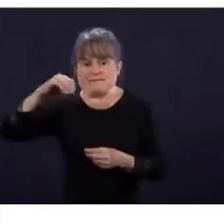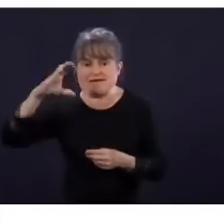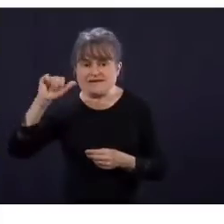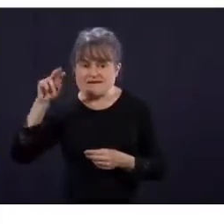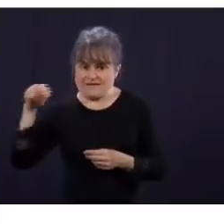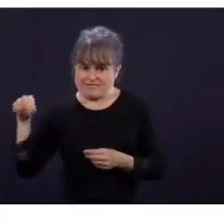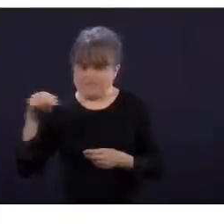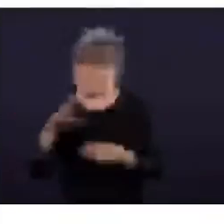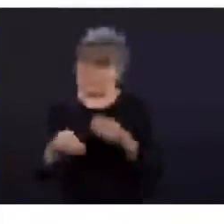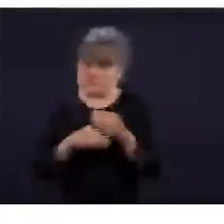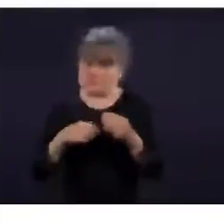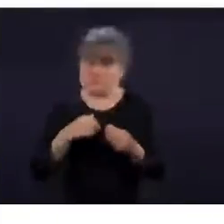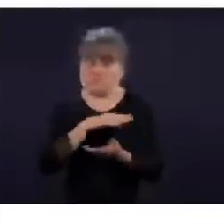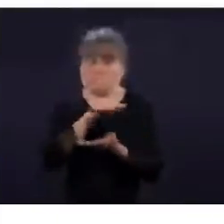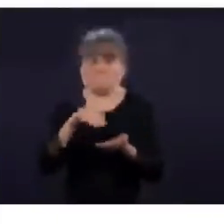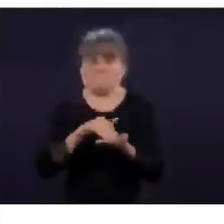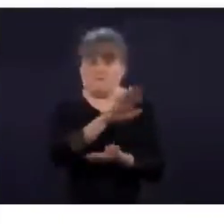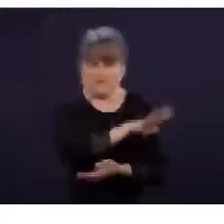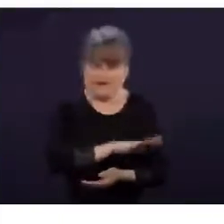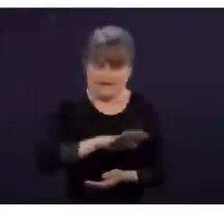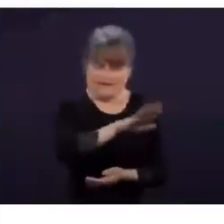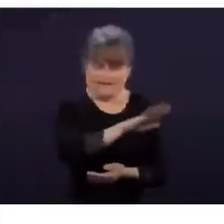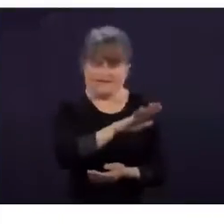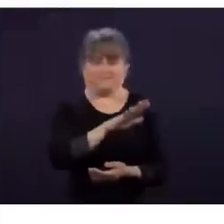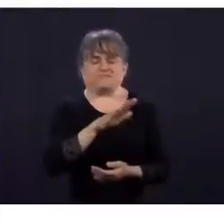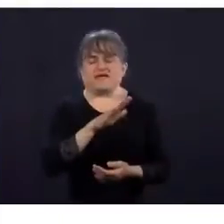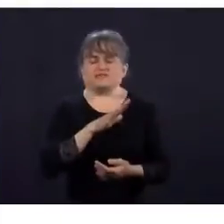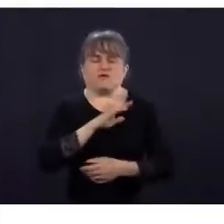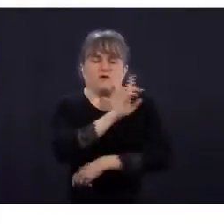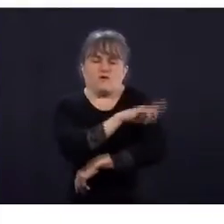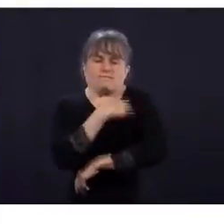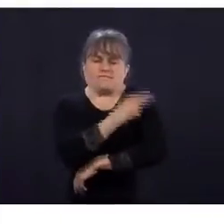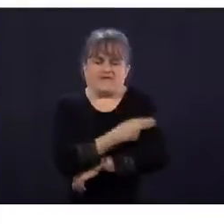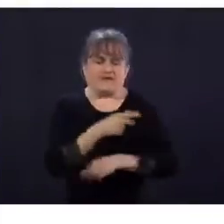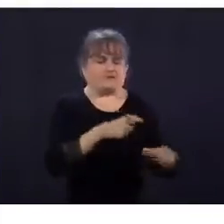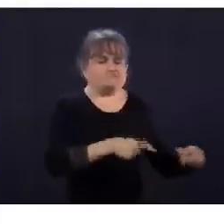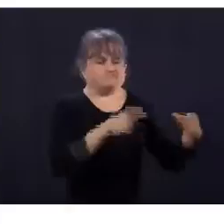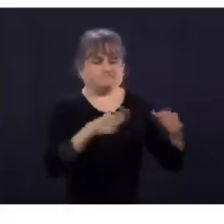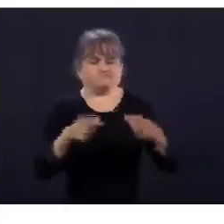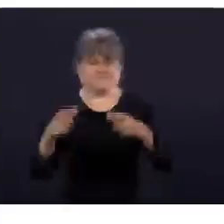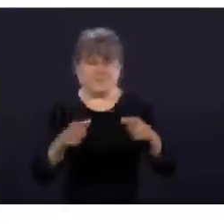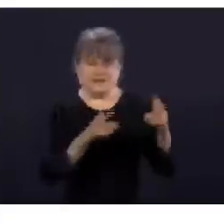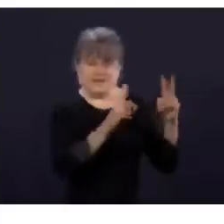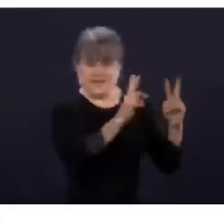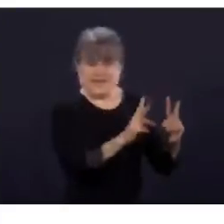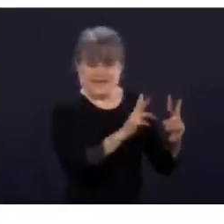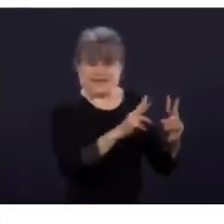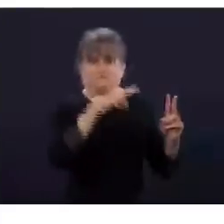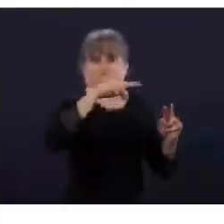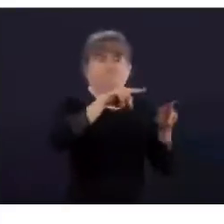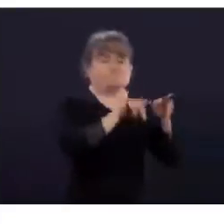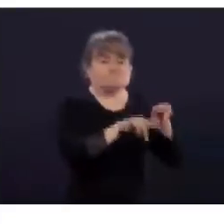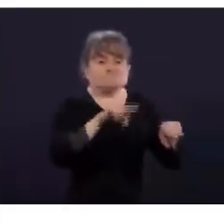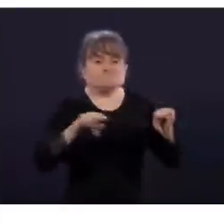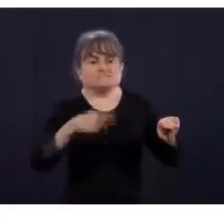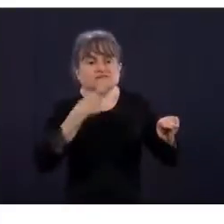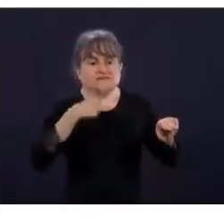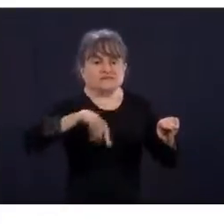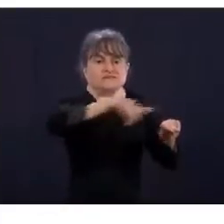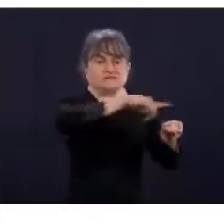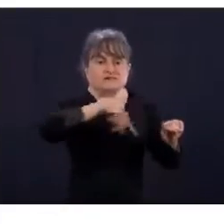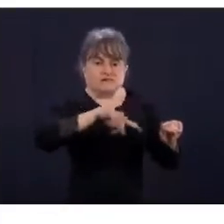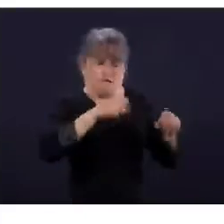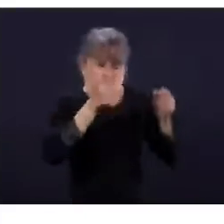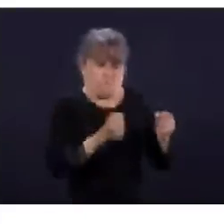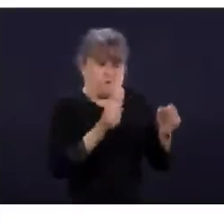'Hôtel Dieu, par exemple, l'Hôtel Dupuis, etc. Mais effectivement, on aurait besoin davantage de personnel. On a les